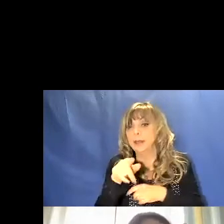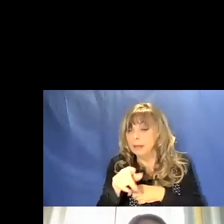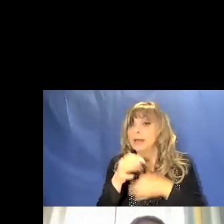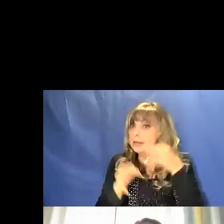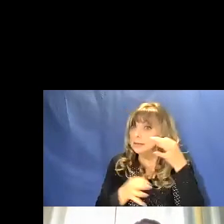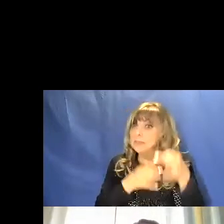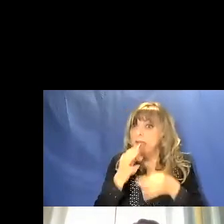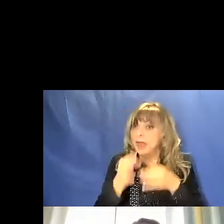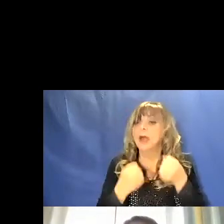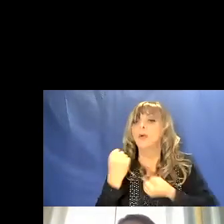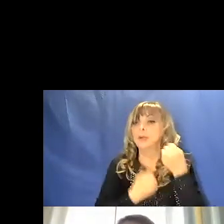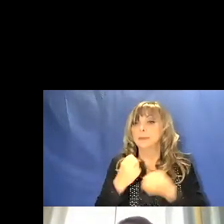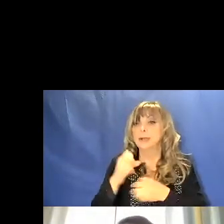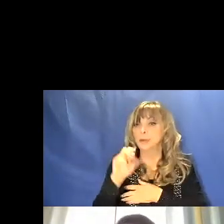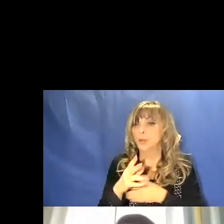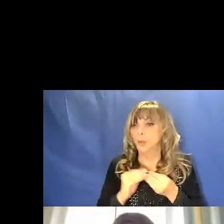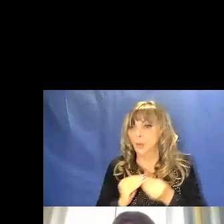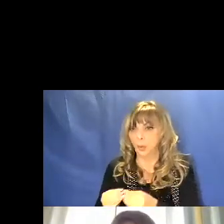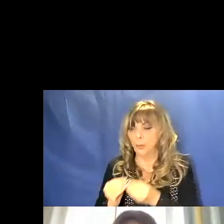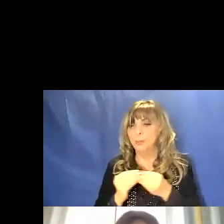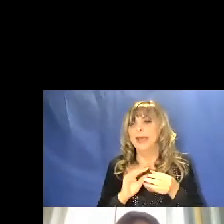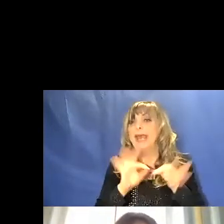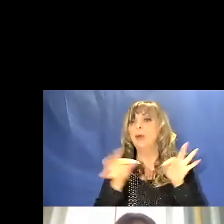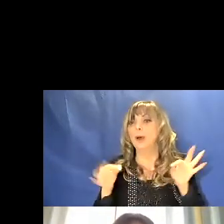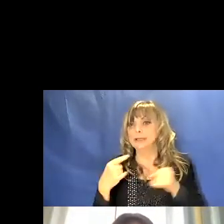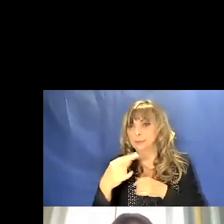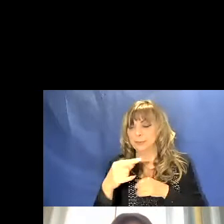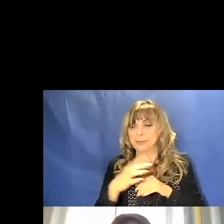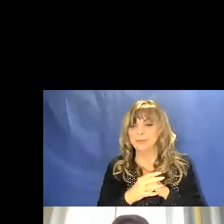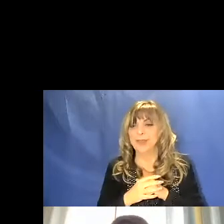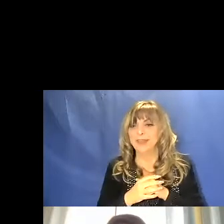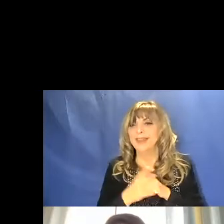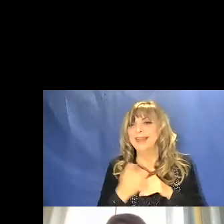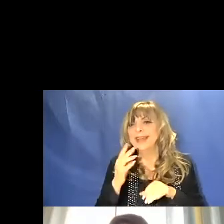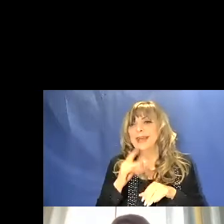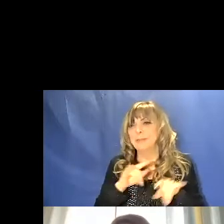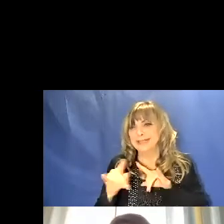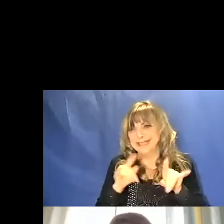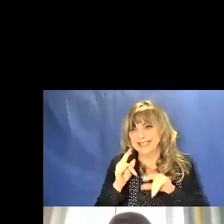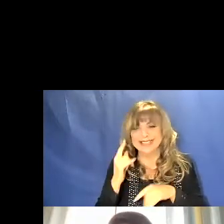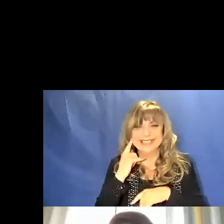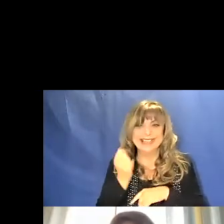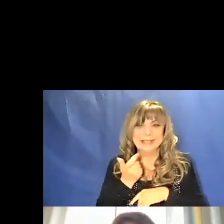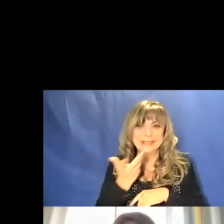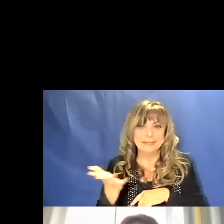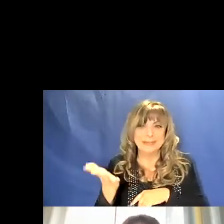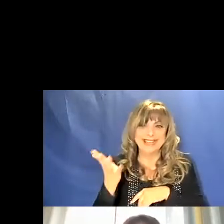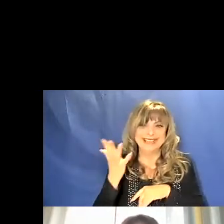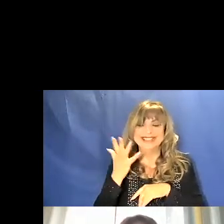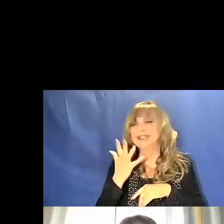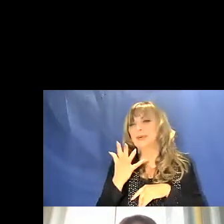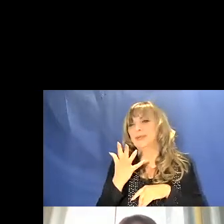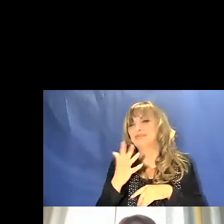della luce. Ecco, una barzelletta che si sente spesso nei dipartimenti di fisica,